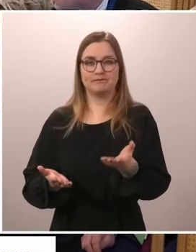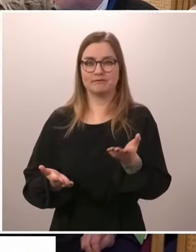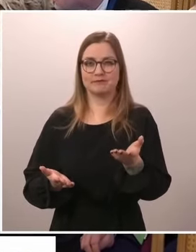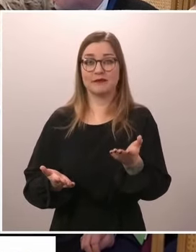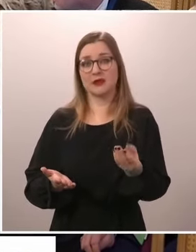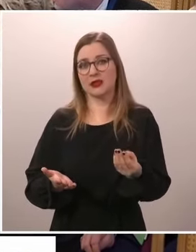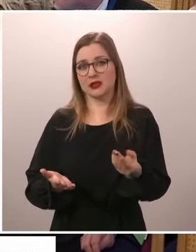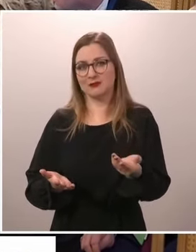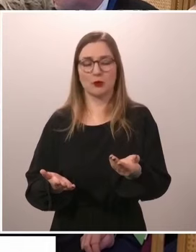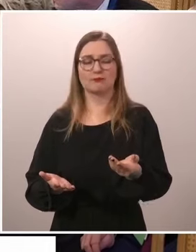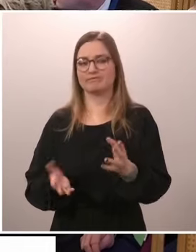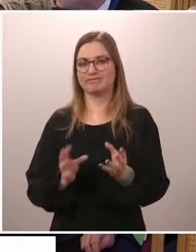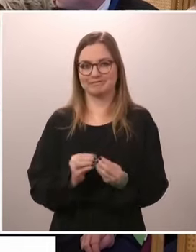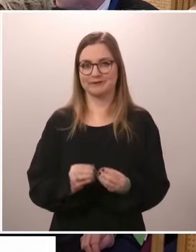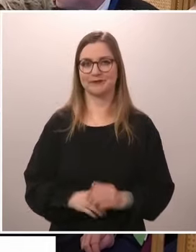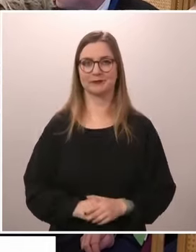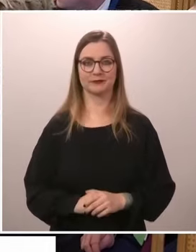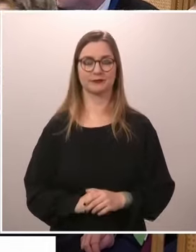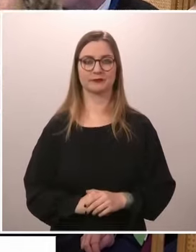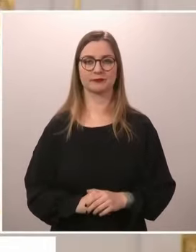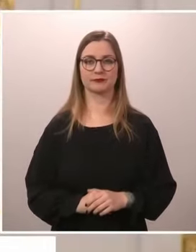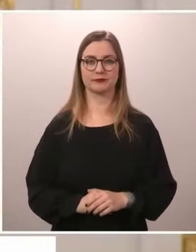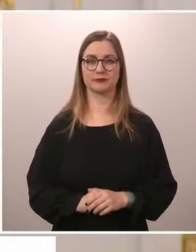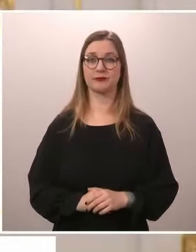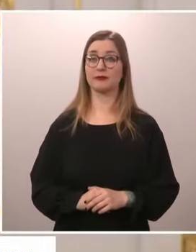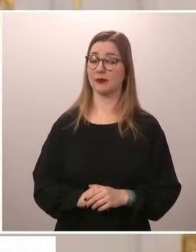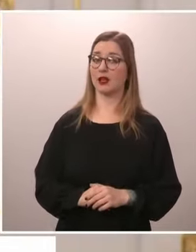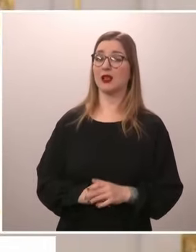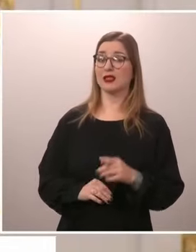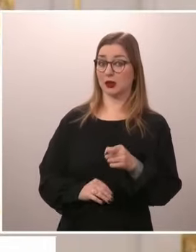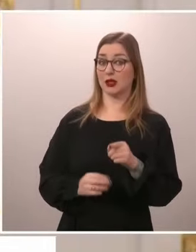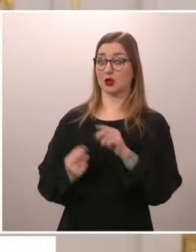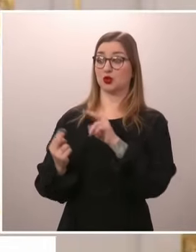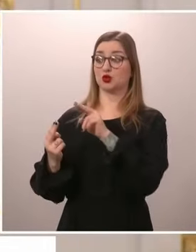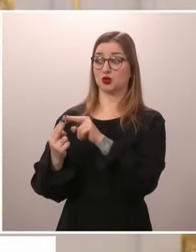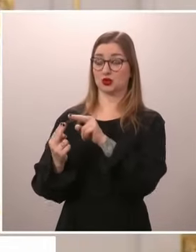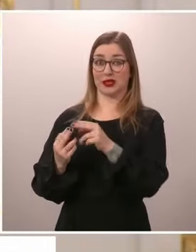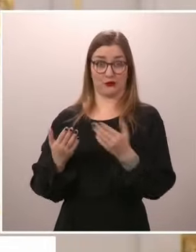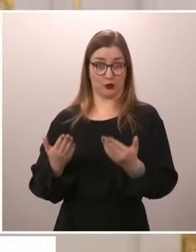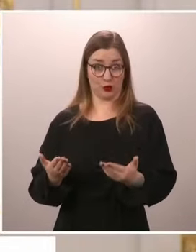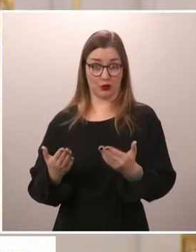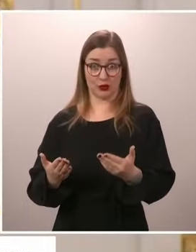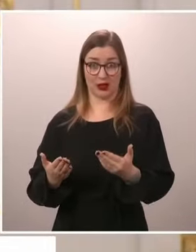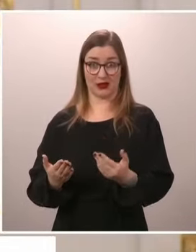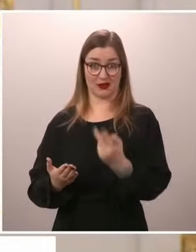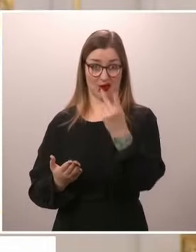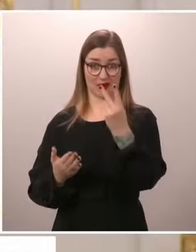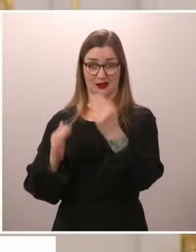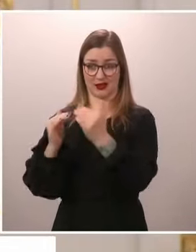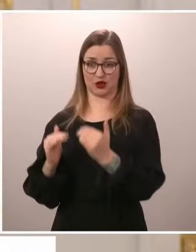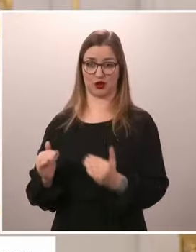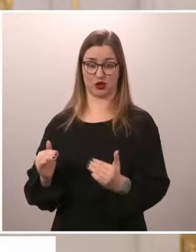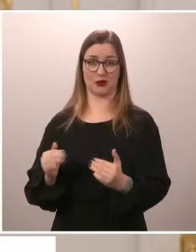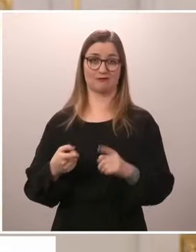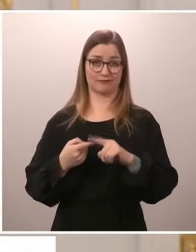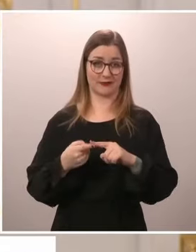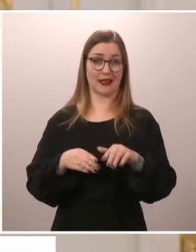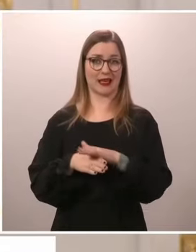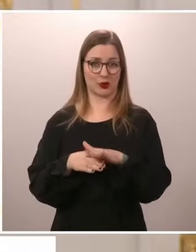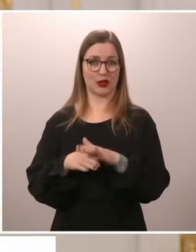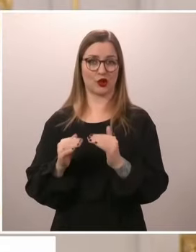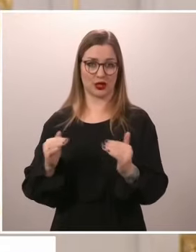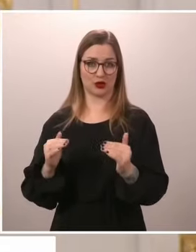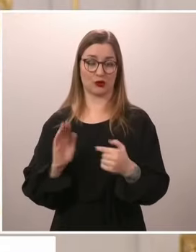Aivan kiitoksia. Joo, ehkä lähtökohtana on se, että suhteet on tällä hetkellä oikeastaan kahdella tasolla. Yksi on käytännön taso, vaikkapa